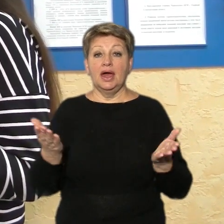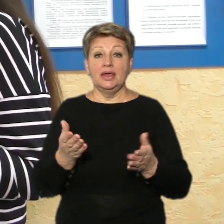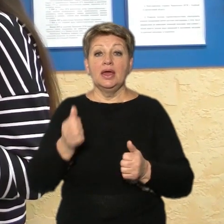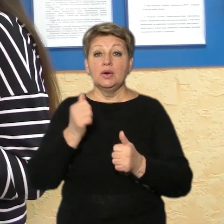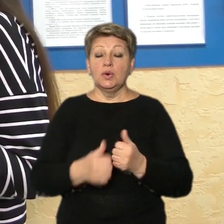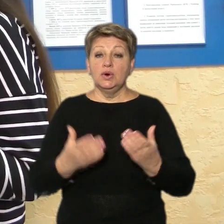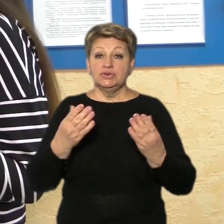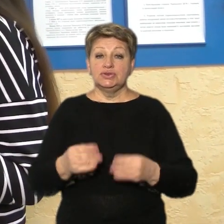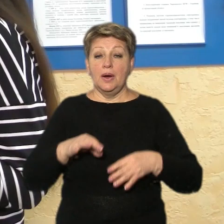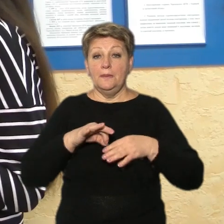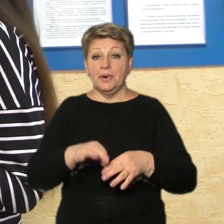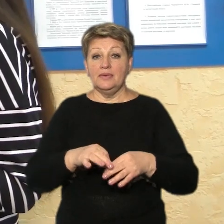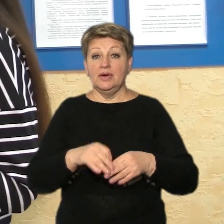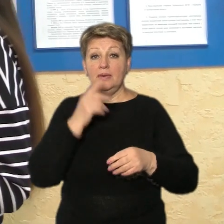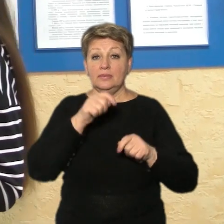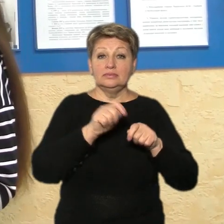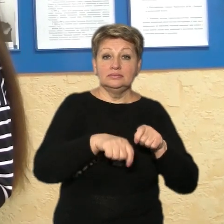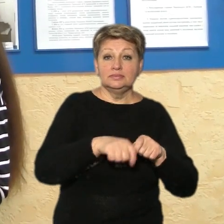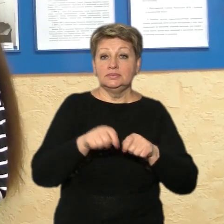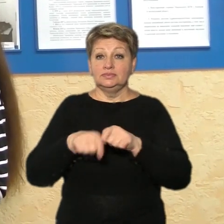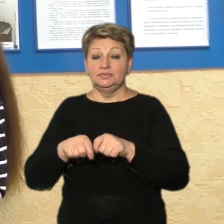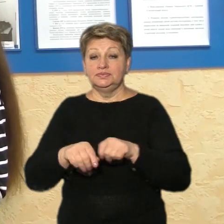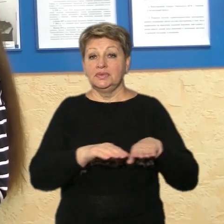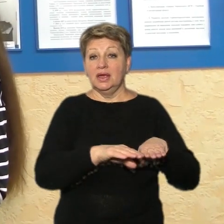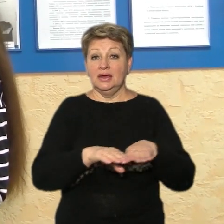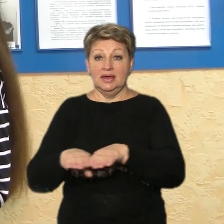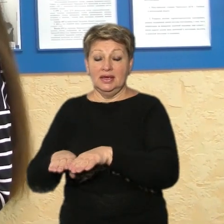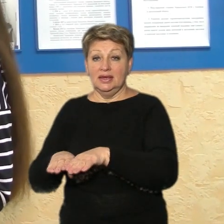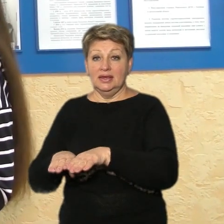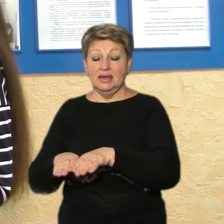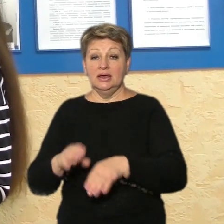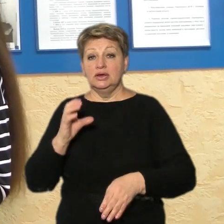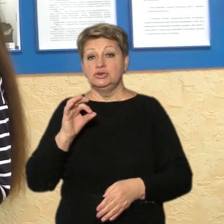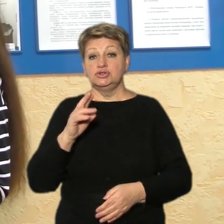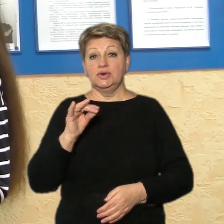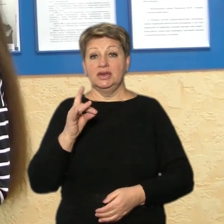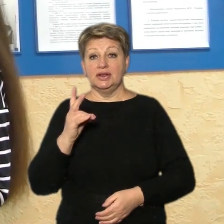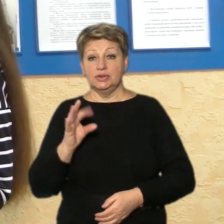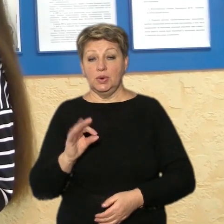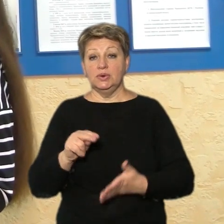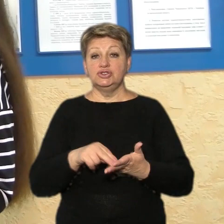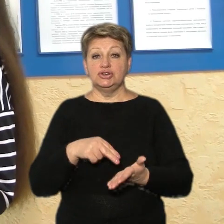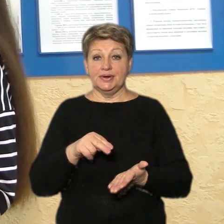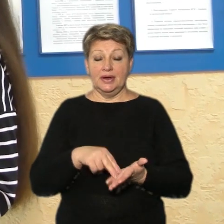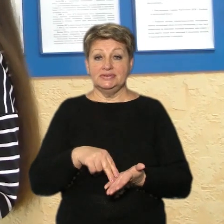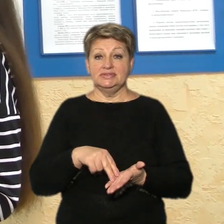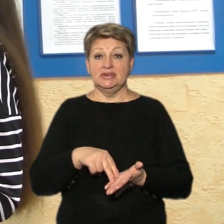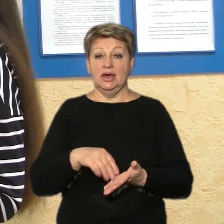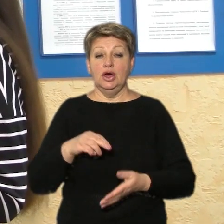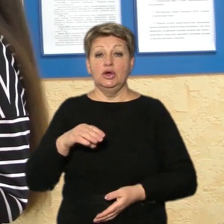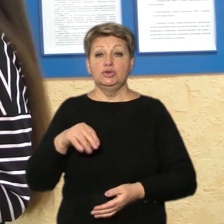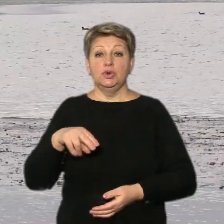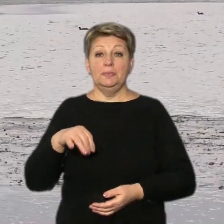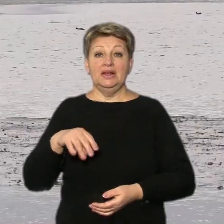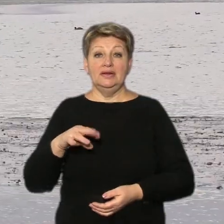проводяться спостереження. Це в гідропост Канів, Сокирно, Черкаси, Топилівка та